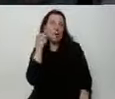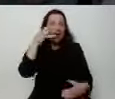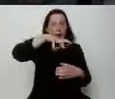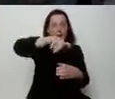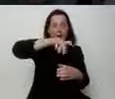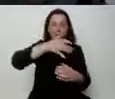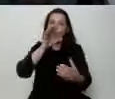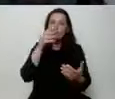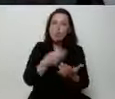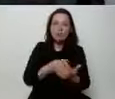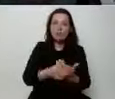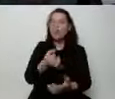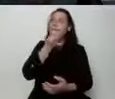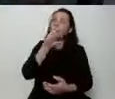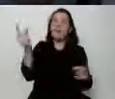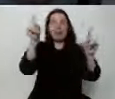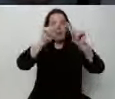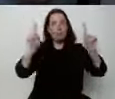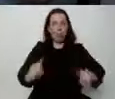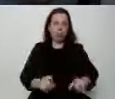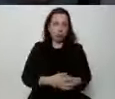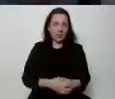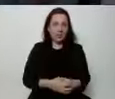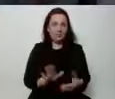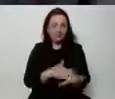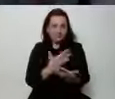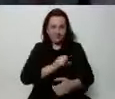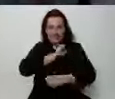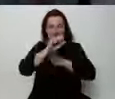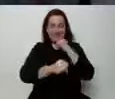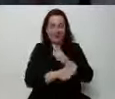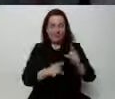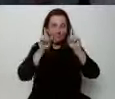o burzę, zamiast żebyśmy się zajęli prawdziwymi problemami.